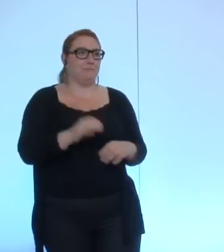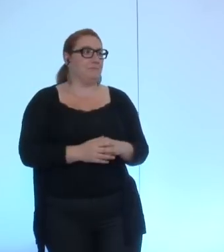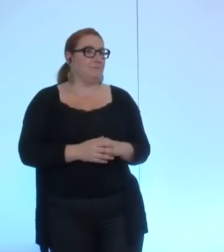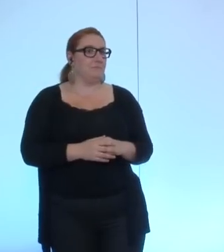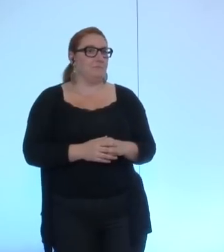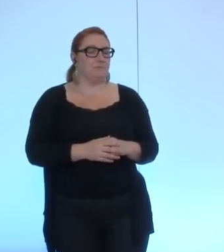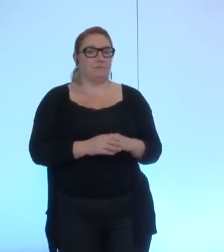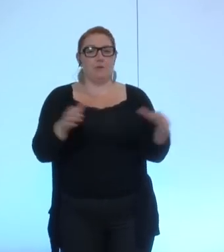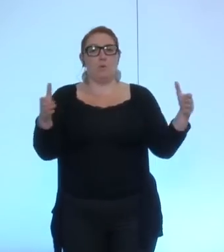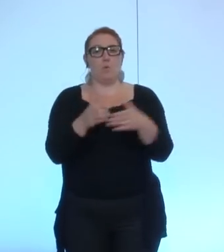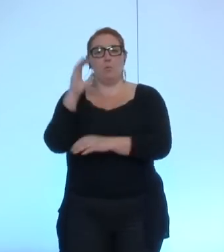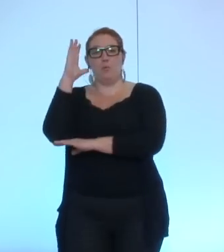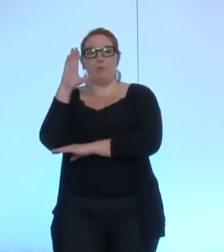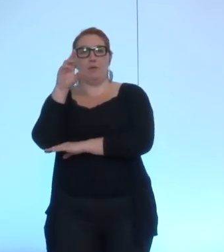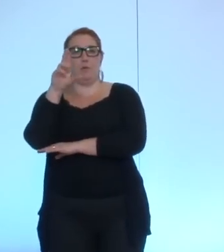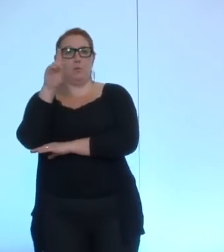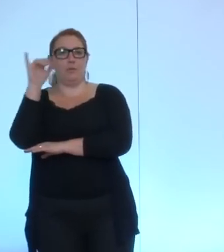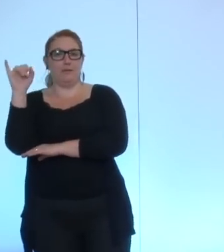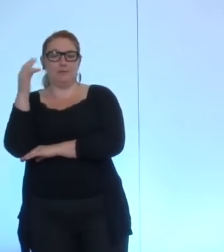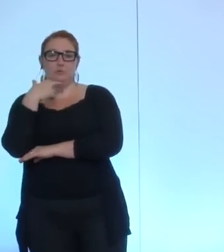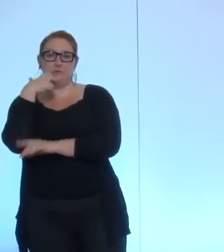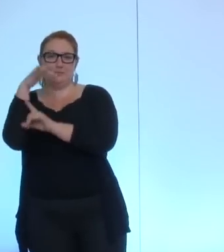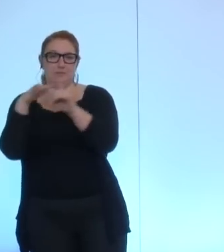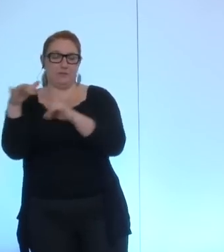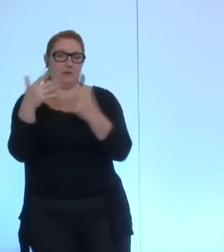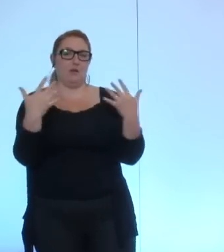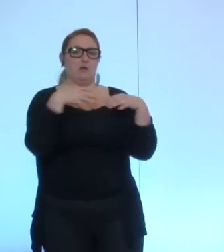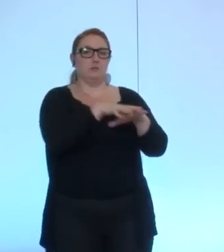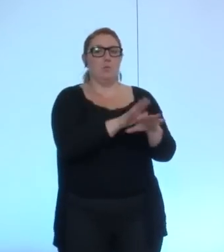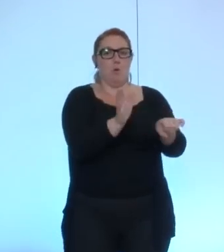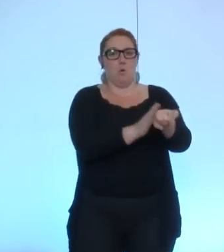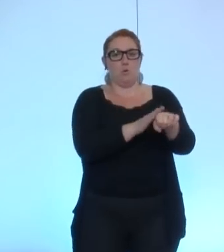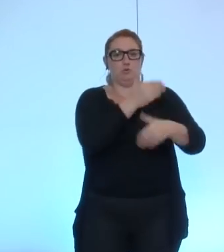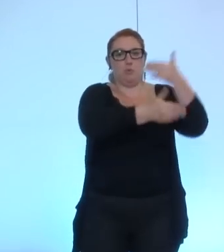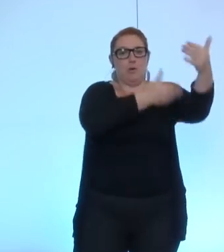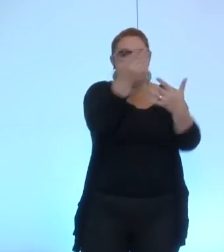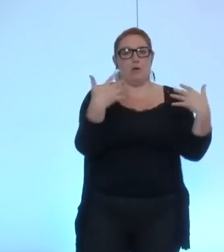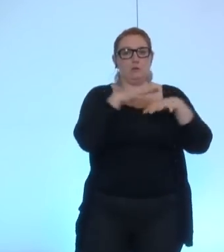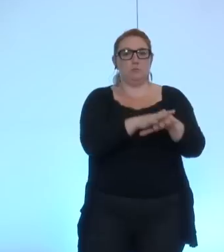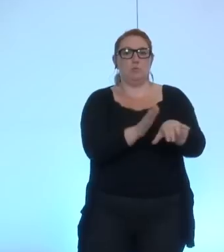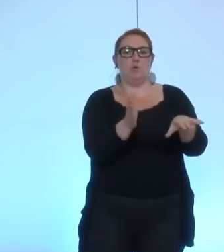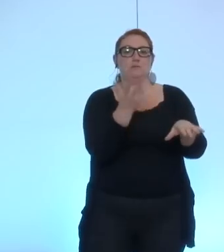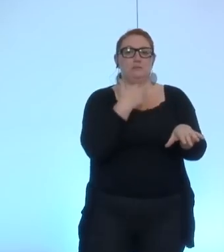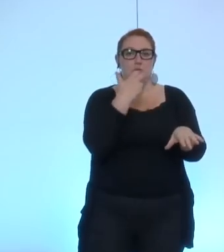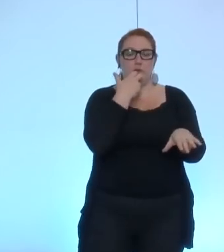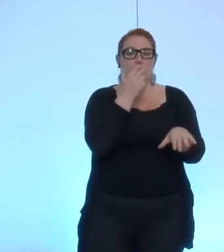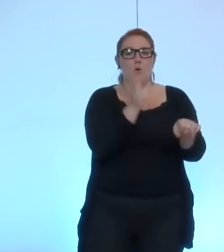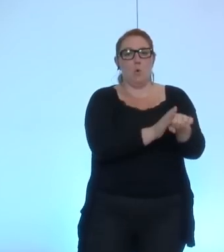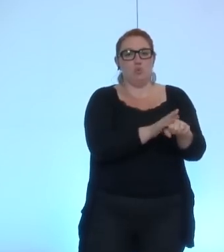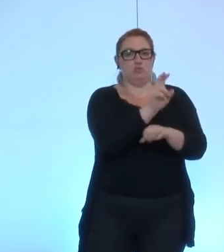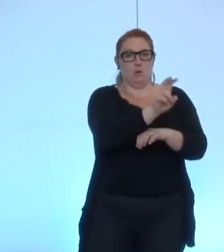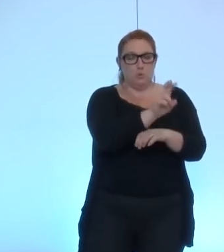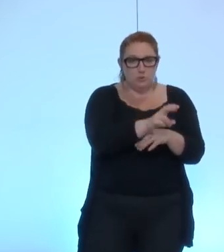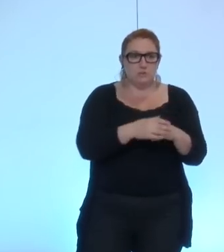le groupe UMP UDI société civile le rassemblement de gauche et de progrès le rassemblement citoyen de la gauche et des